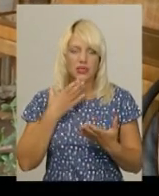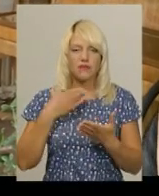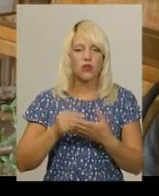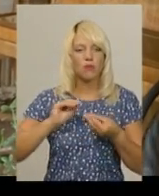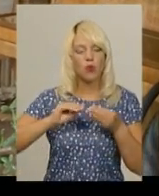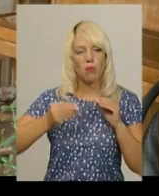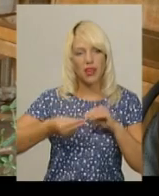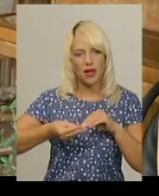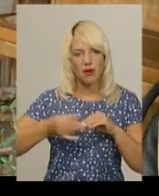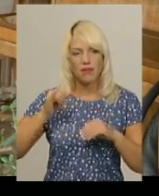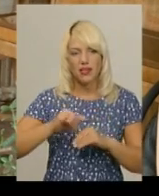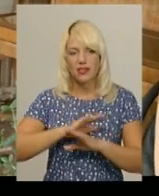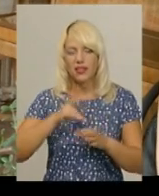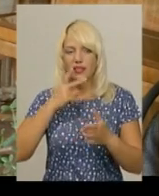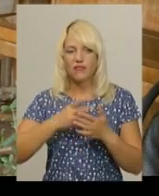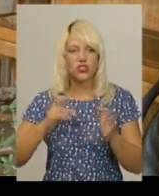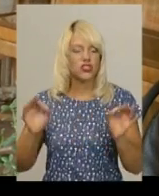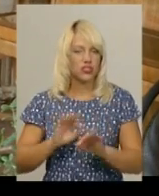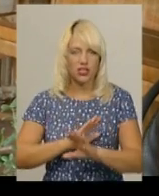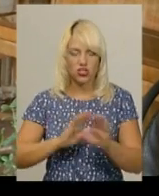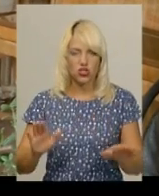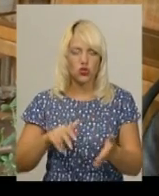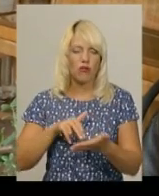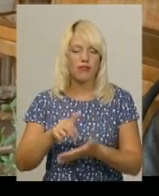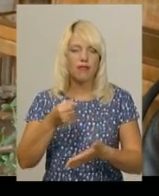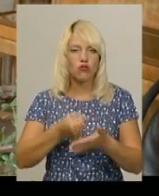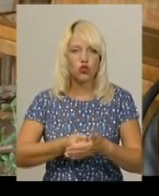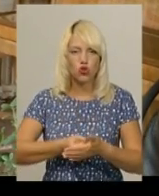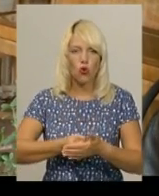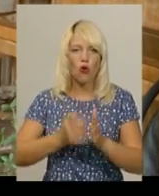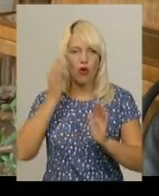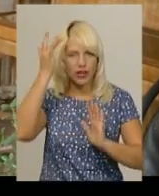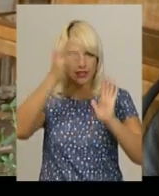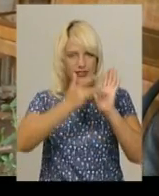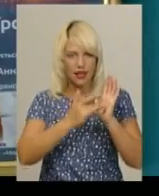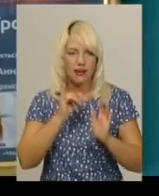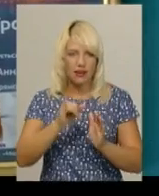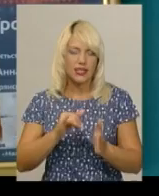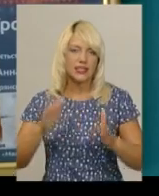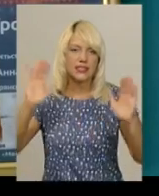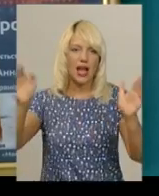проблемами, і вона, не дивлячись ні на що, йде до кінця і закликає інших.